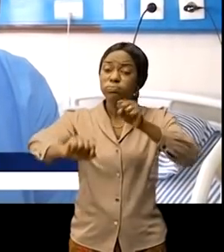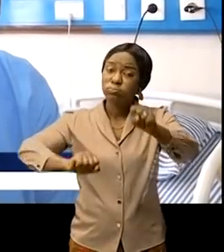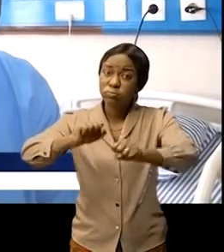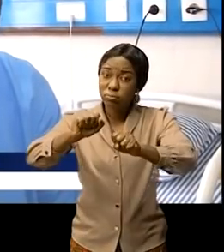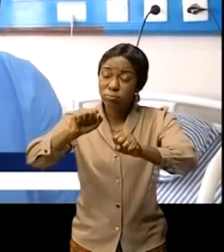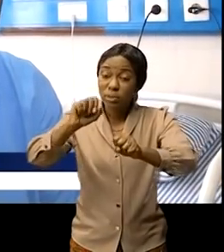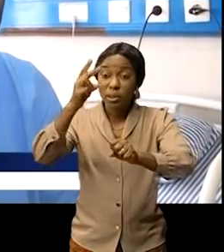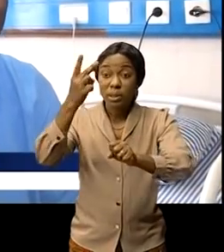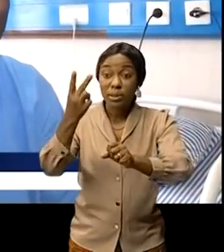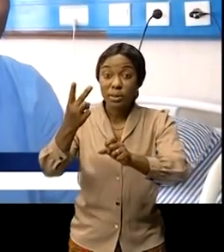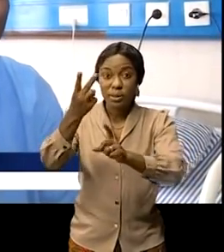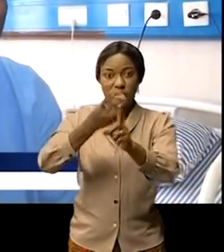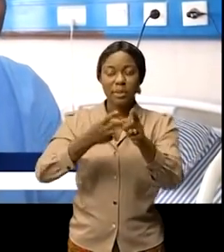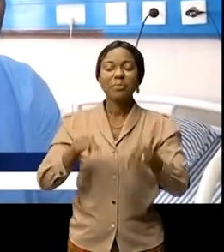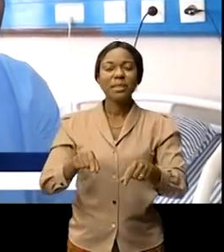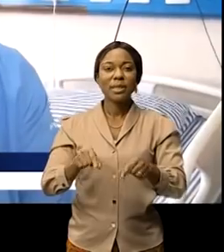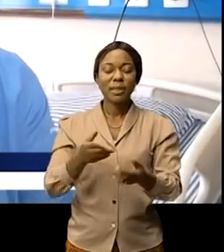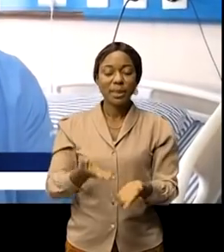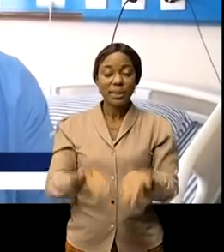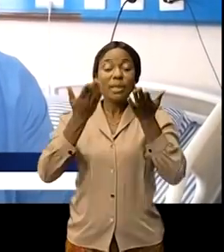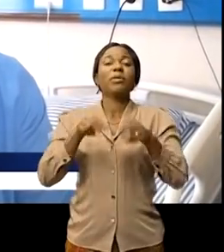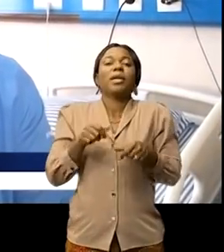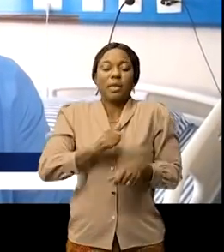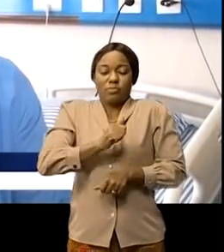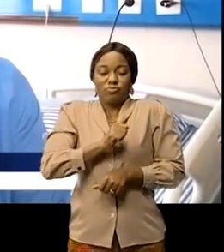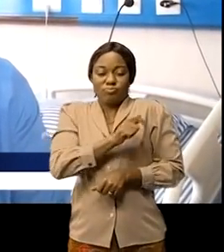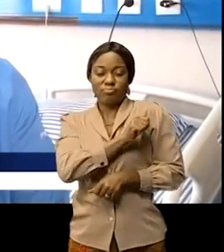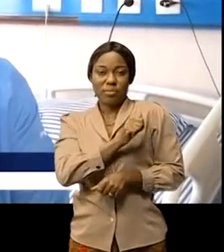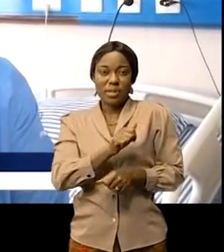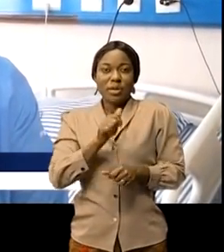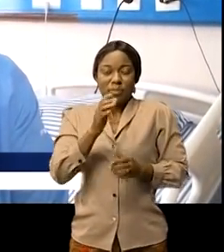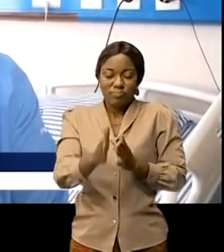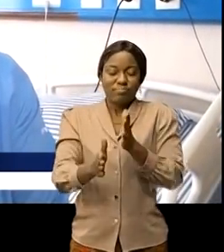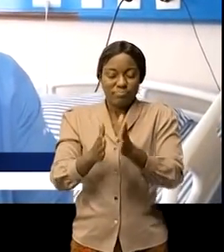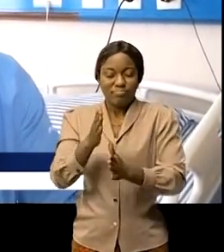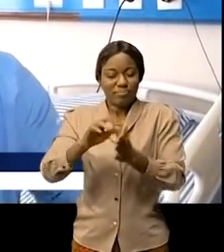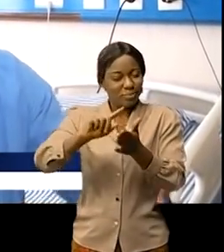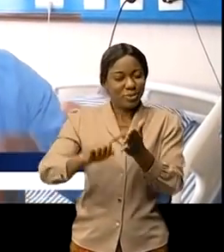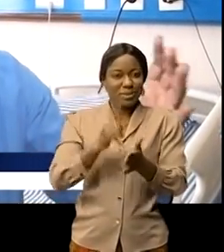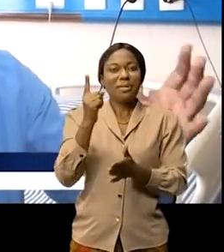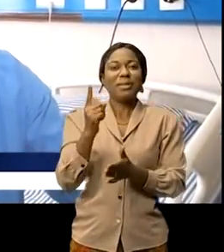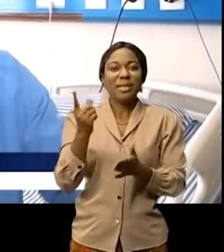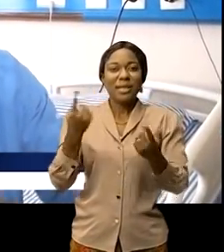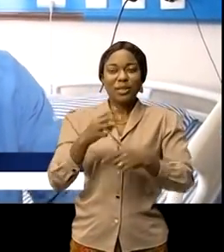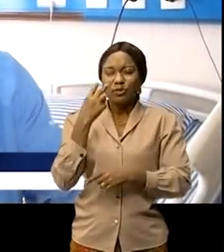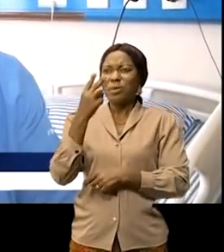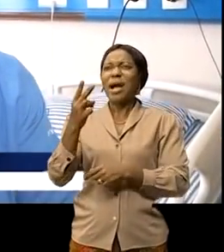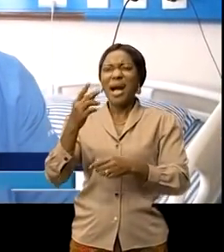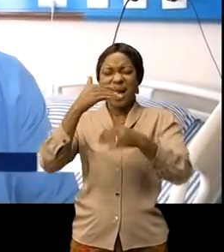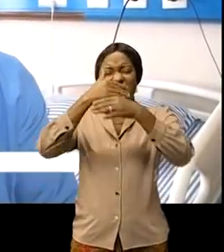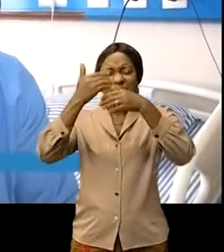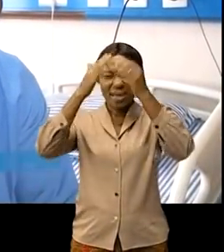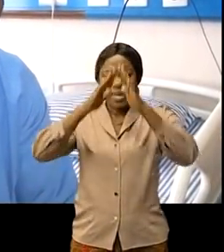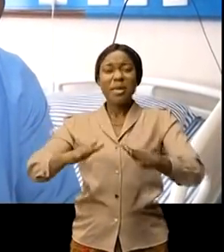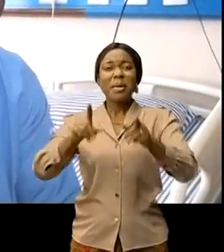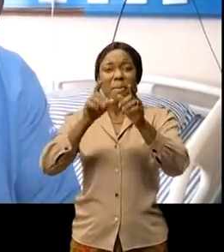semaines là je suis debout je marche j'ai l'habitude de passer devant l'hôpital du cinquantenaire ici je vois un beau bâtiment etc mais je ne pouvais